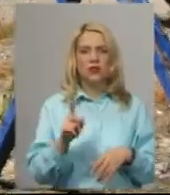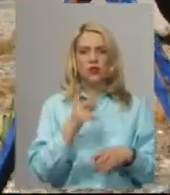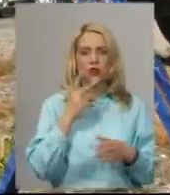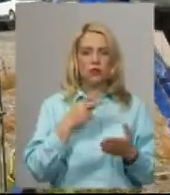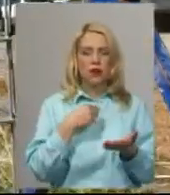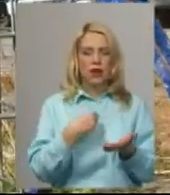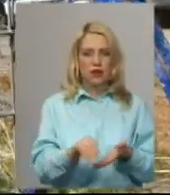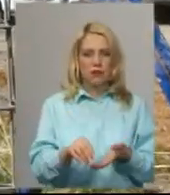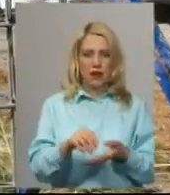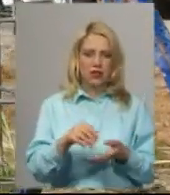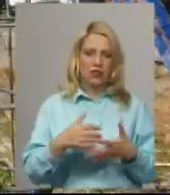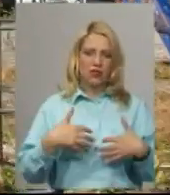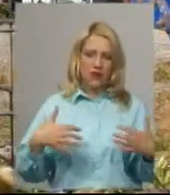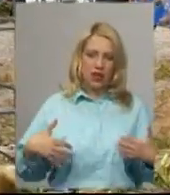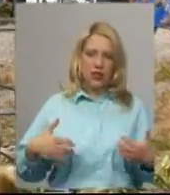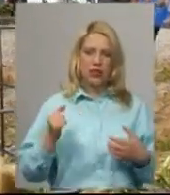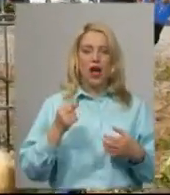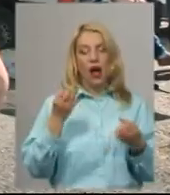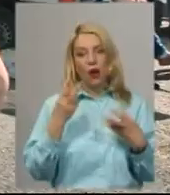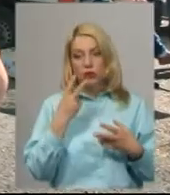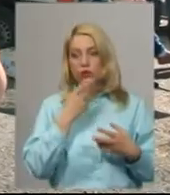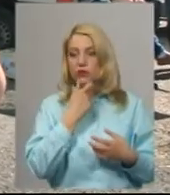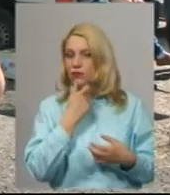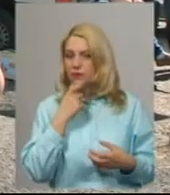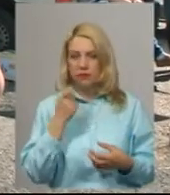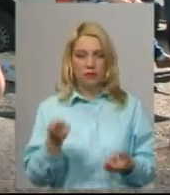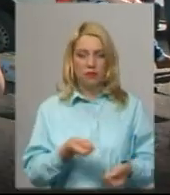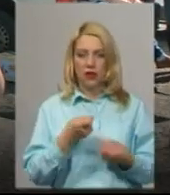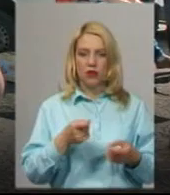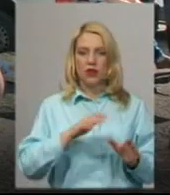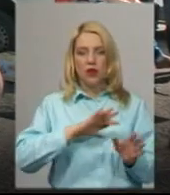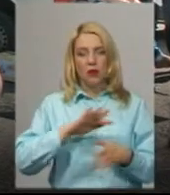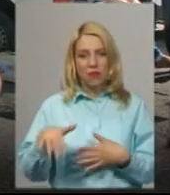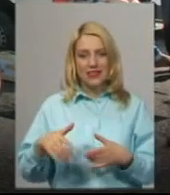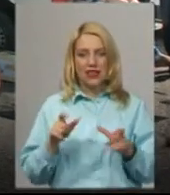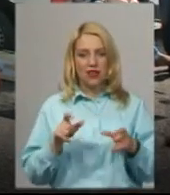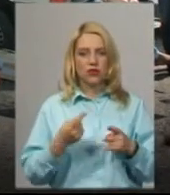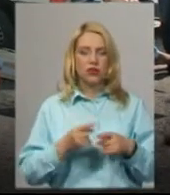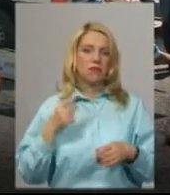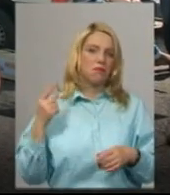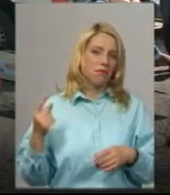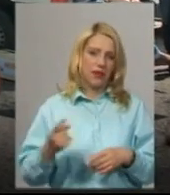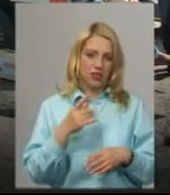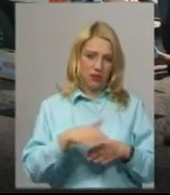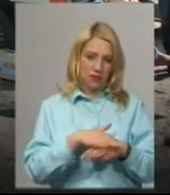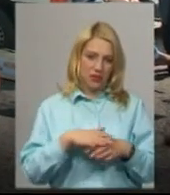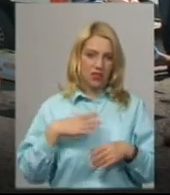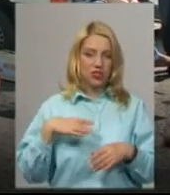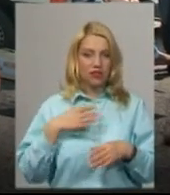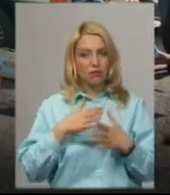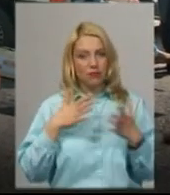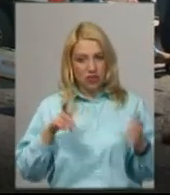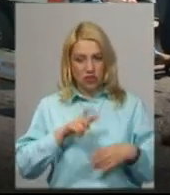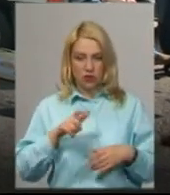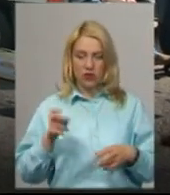тварину одразу. Просто подивитись, на живність приходить мало. Після карантину це перший базар, чекали людей більше побачити.